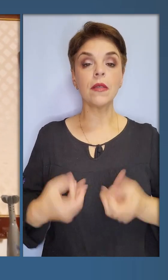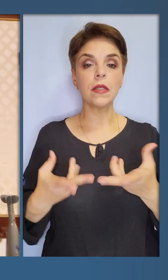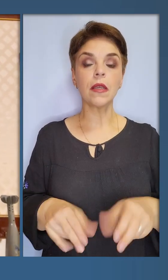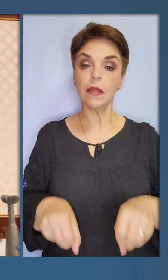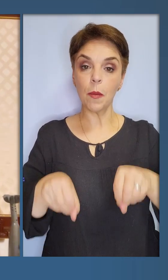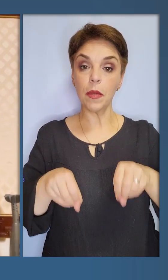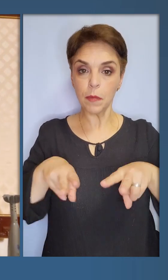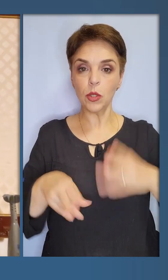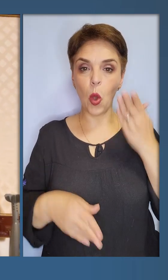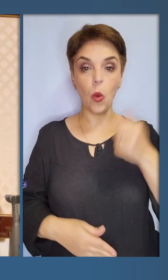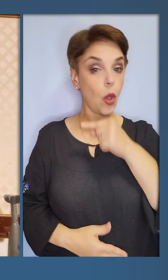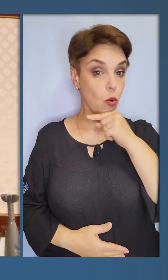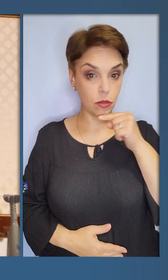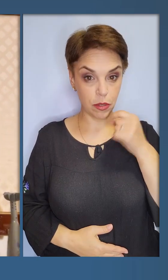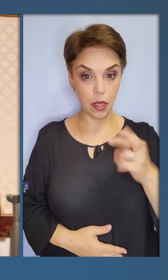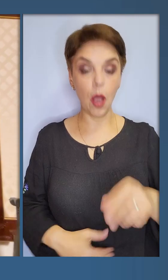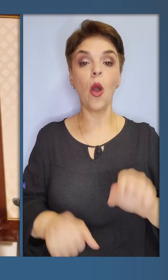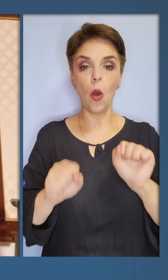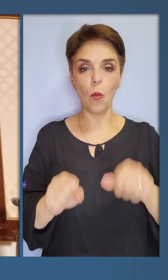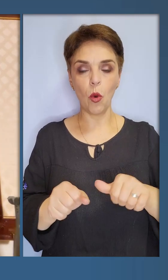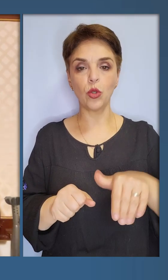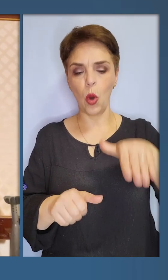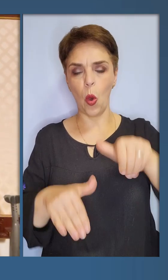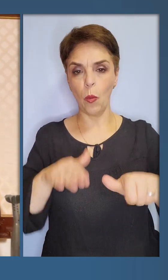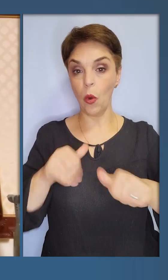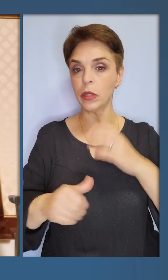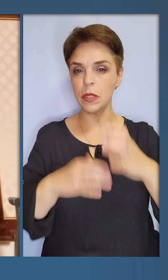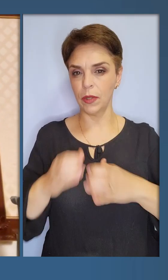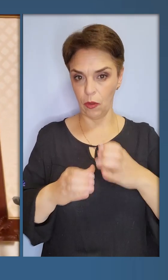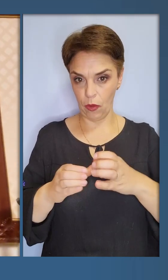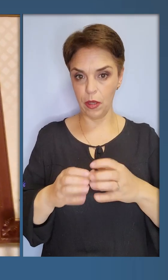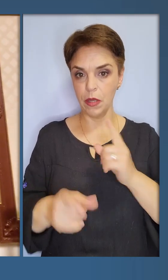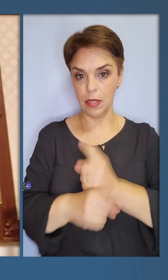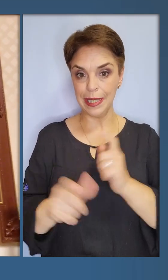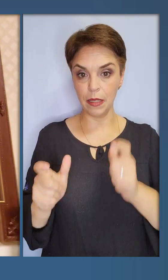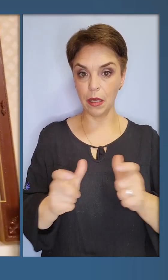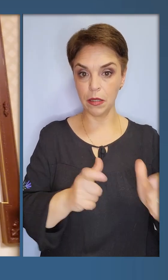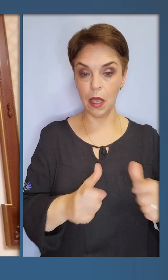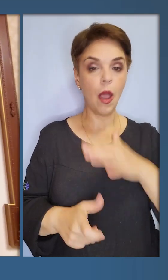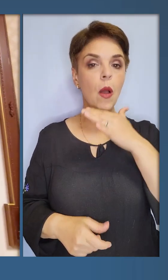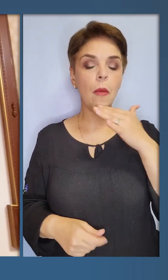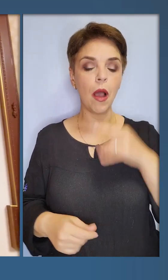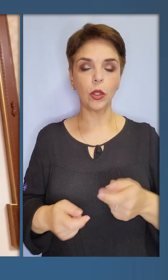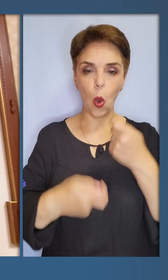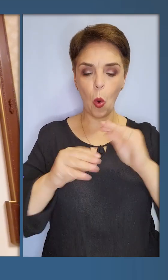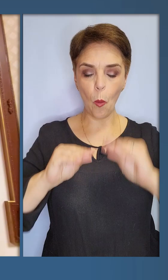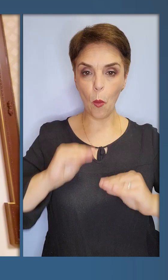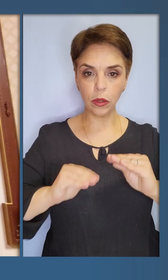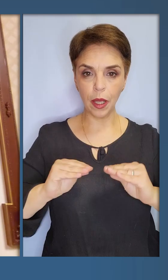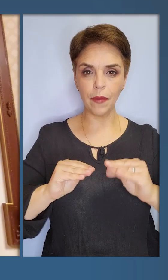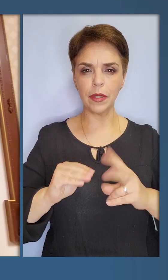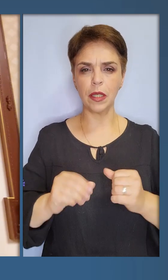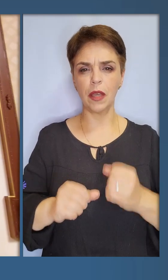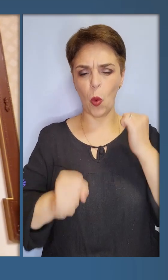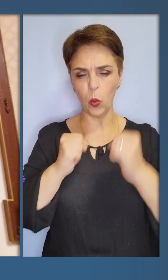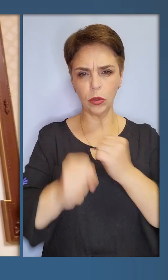наскільки небезпечно, коли Росія може обходити світові санкції. Багато компонентів і